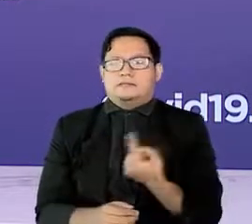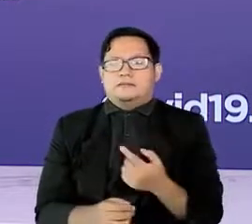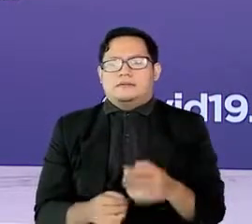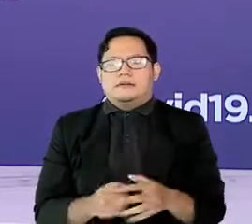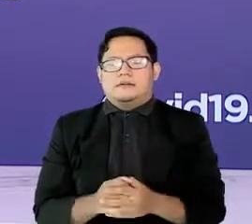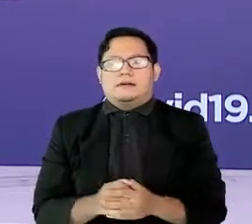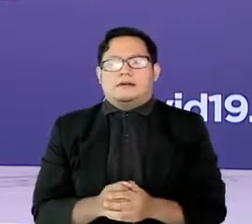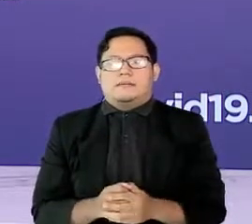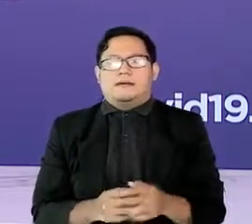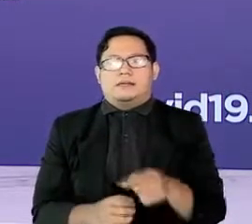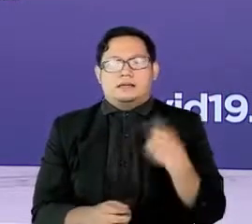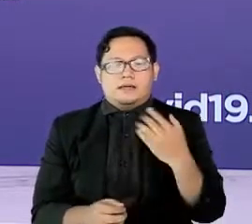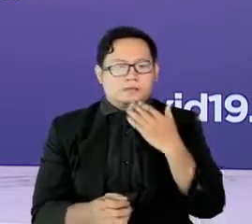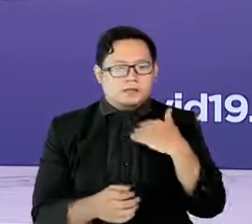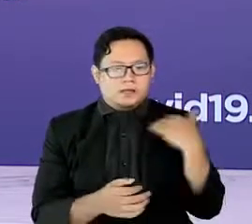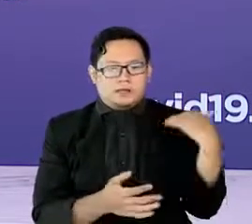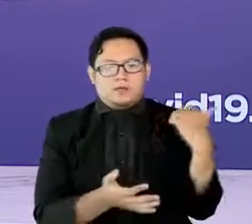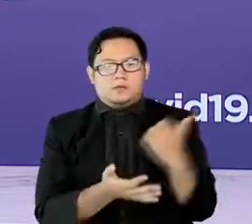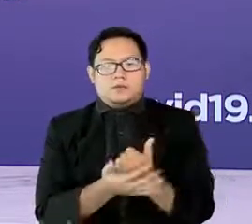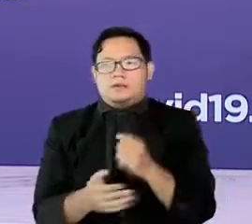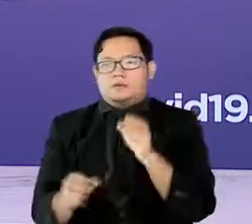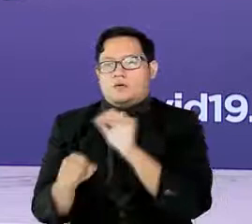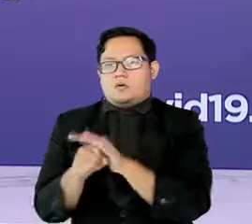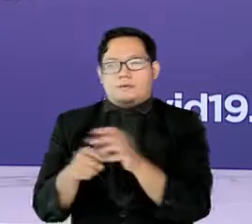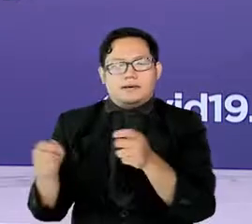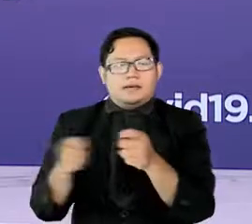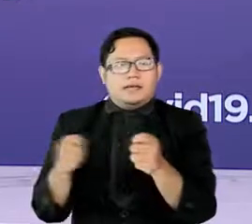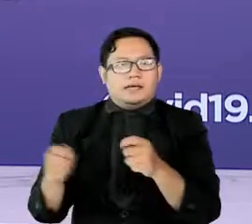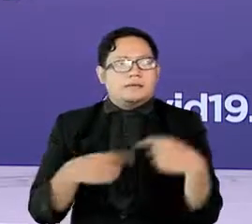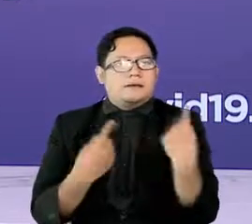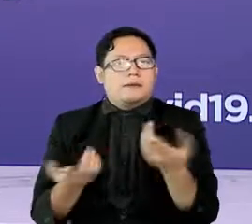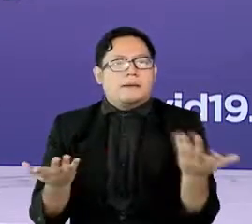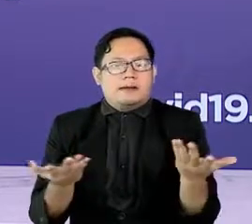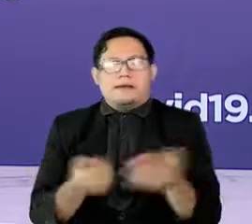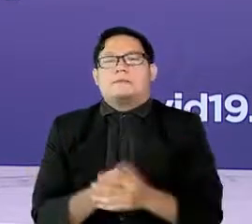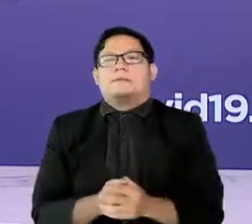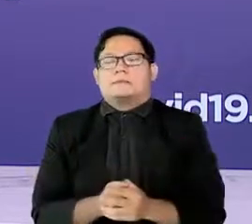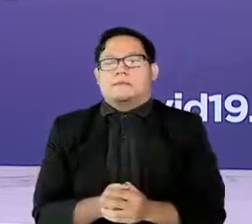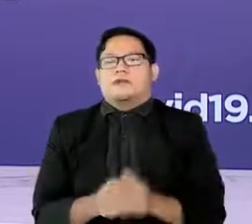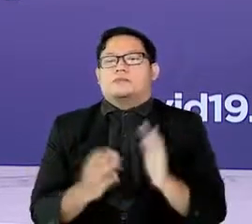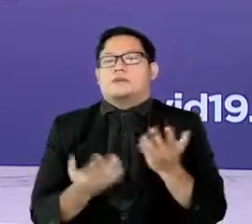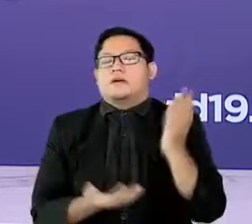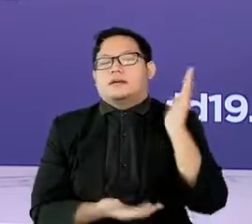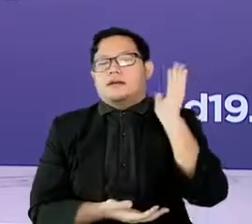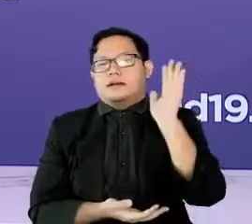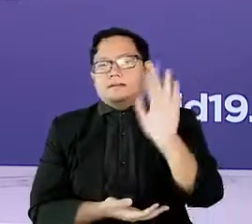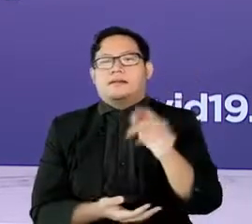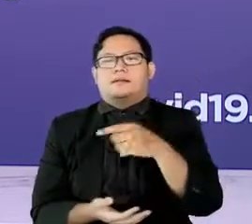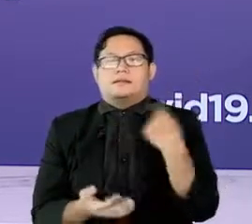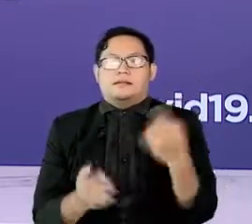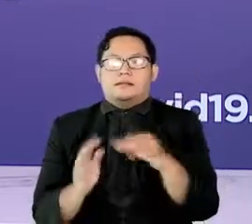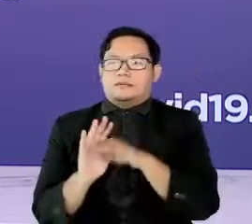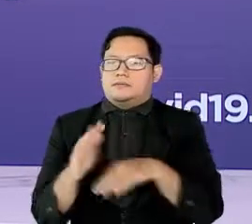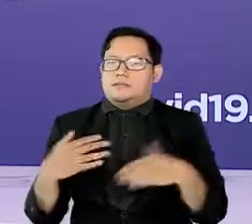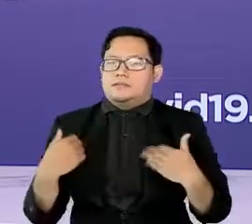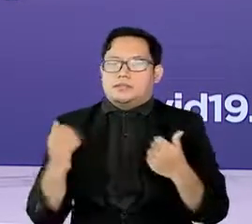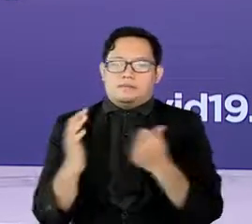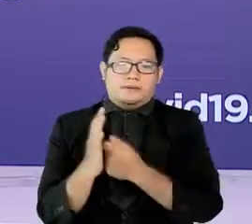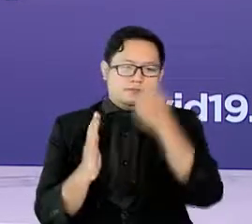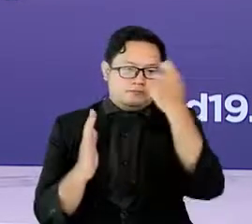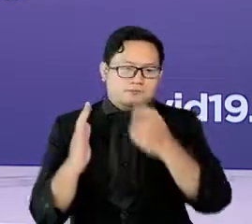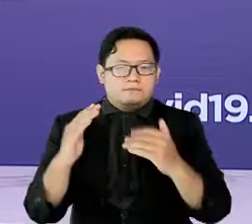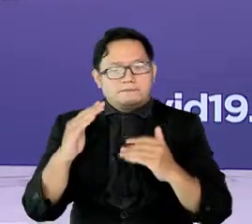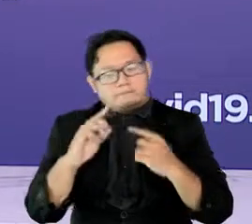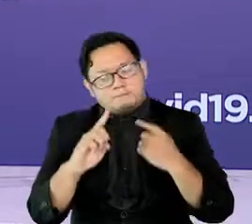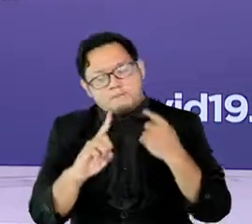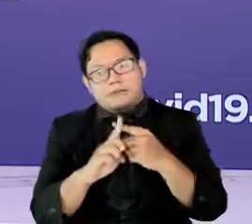peran kita mengendalikan pandemi COVID-19 ini. Semoga kedepannya kepatuhan kita terhadap protokol kesehatan akan semakin